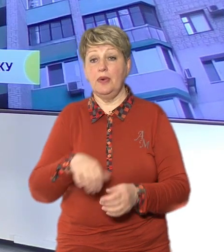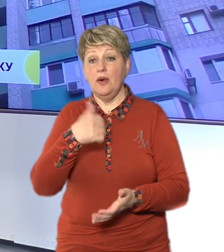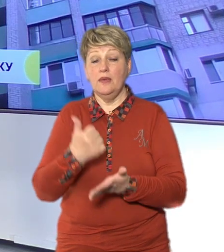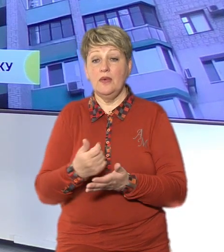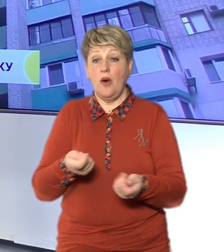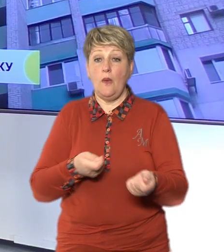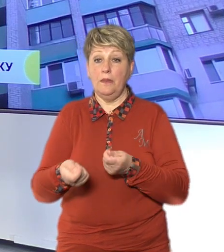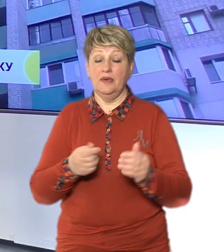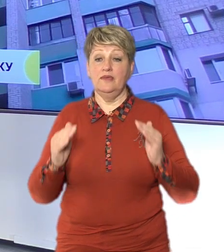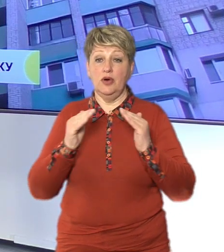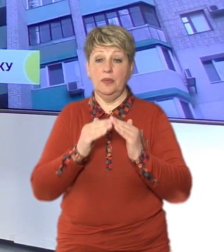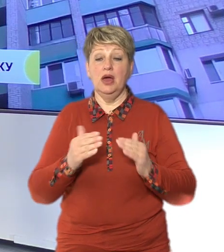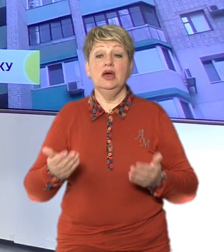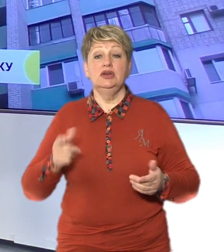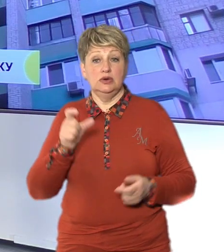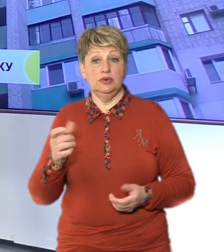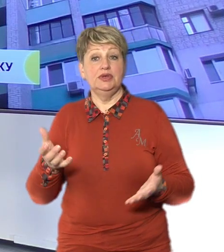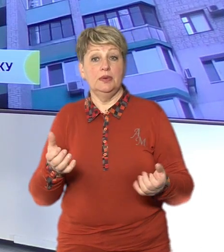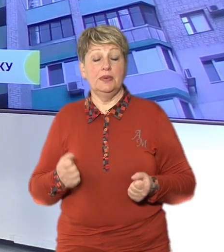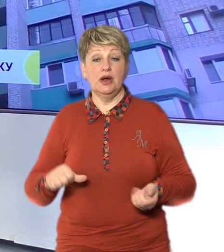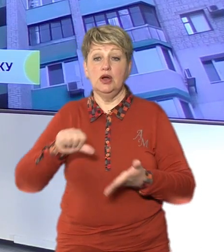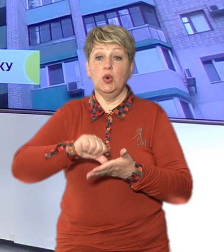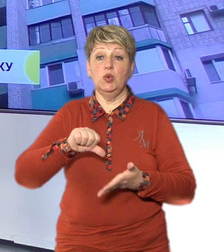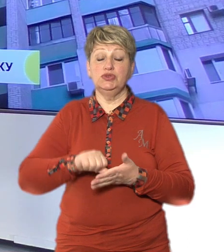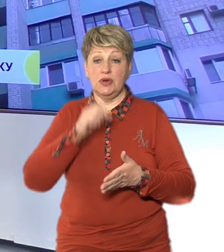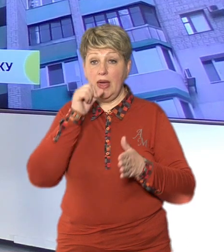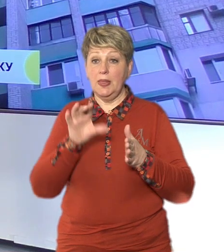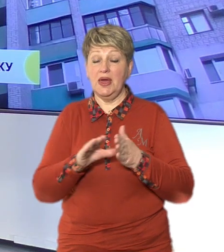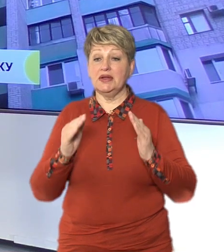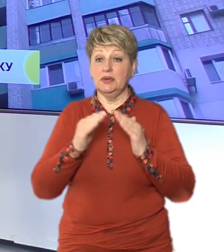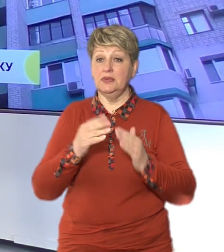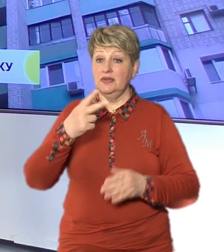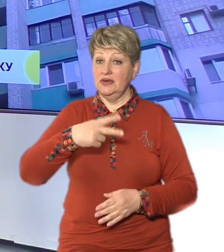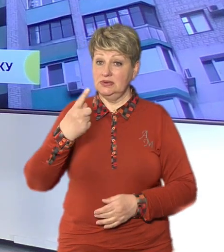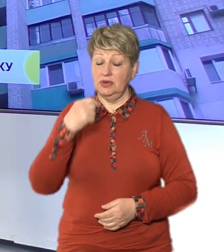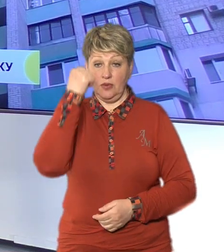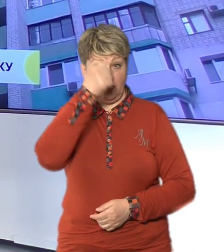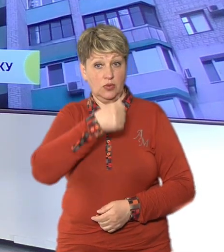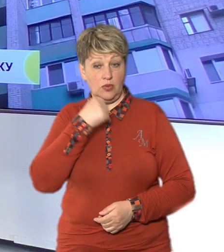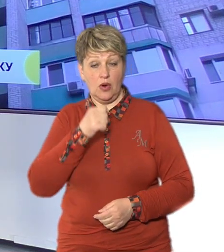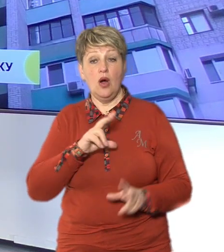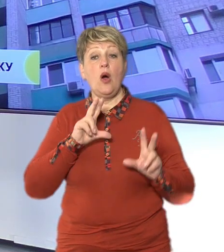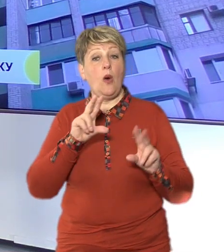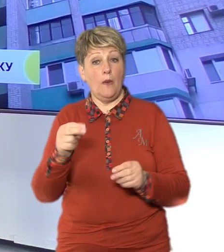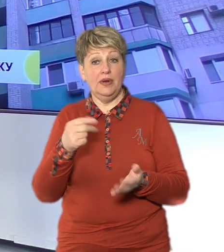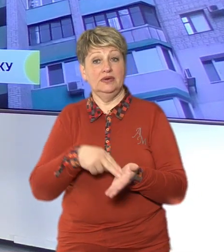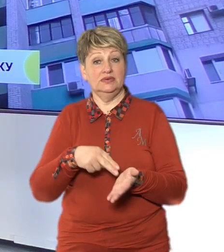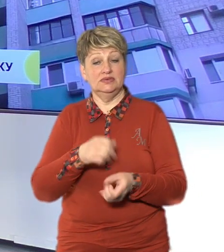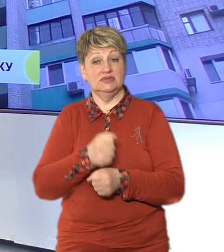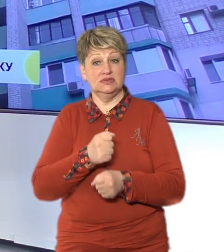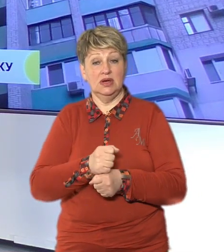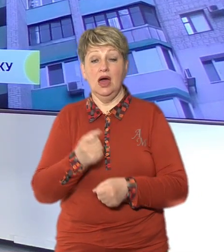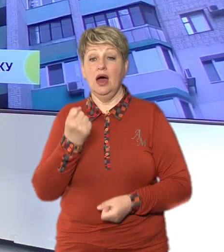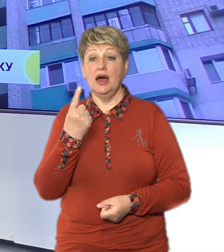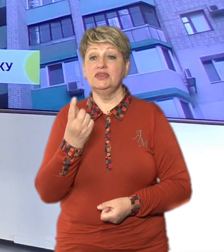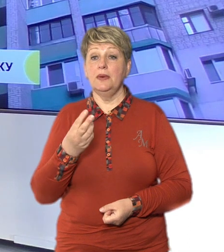Олена Бондаренко Мешканці брали участь у програмі «Енергодім» У 2021 році, каже, обіцяна вартість робіт складала 11